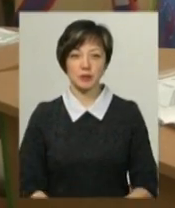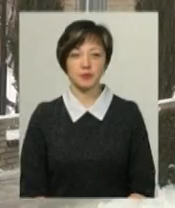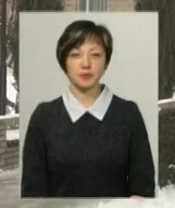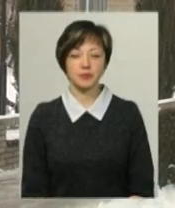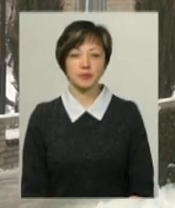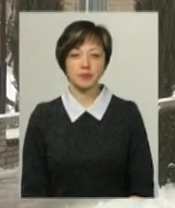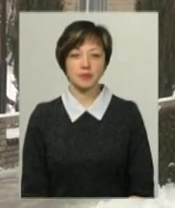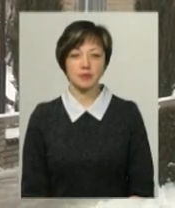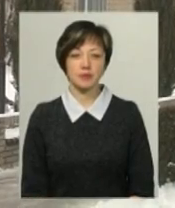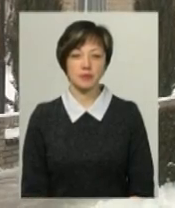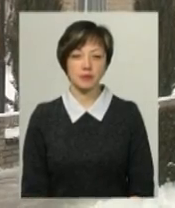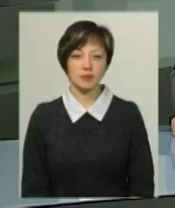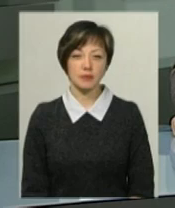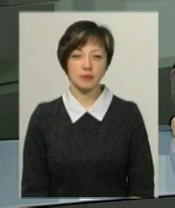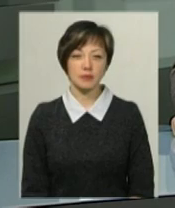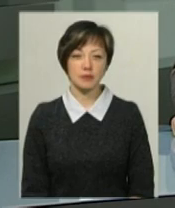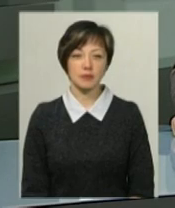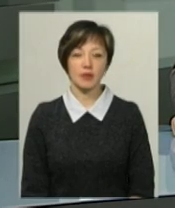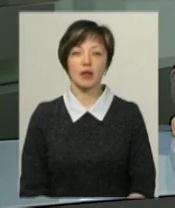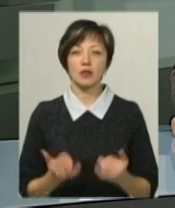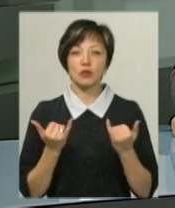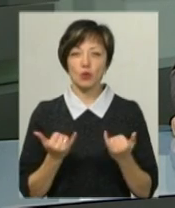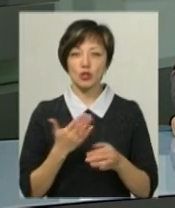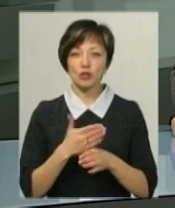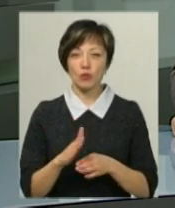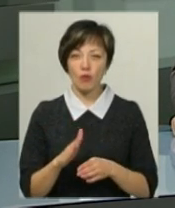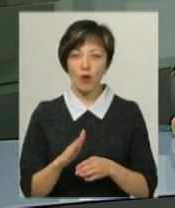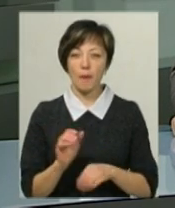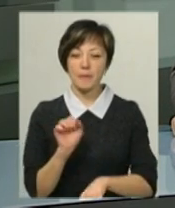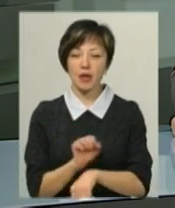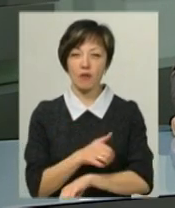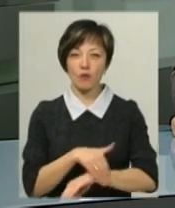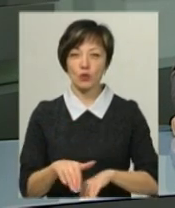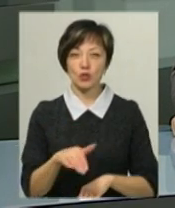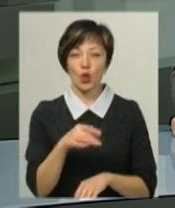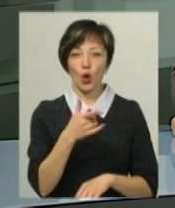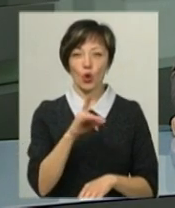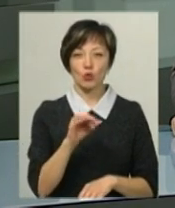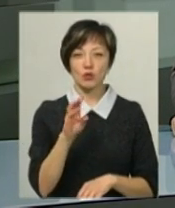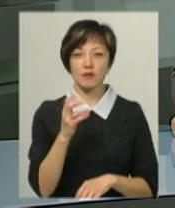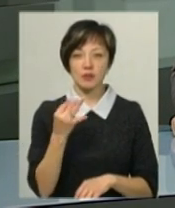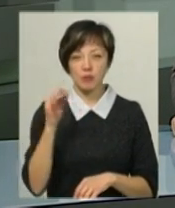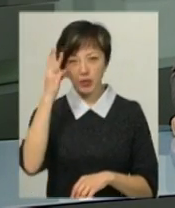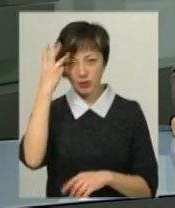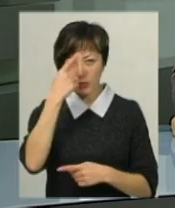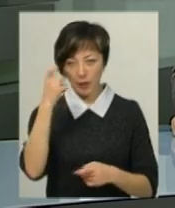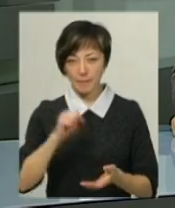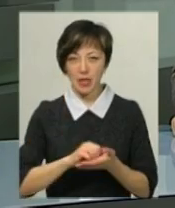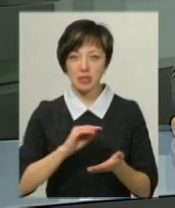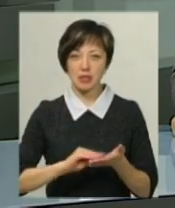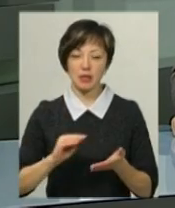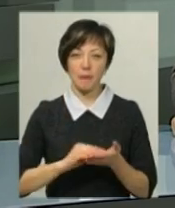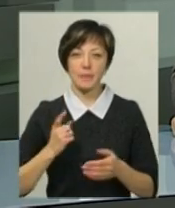Кривий, новини «Поділяцентр». Сьогодні частково перекриють вулицю Грушевського у Хмельницькому. Про це повідомляє прес-секретар